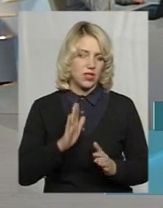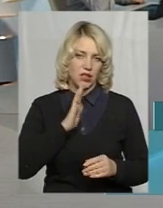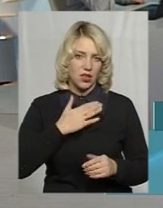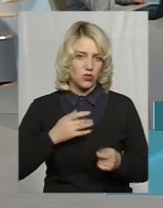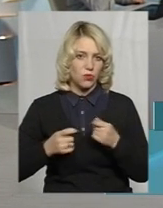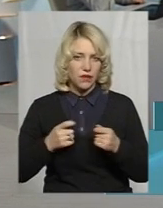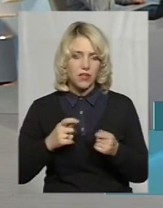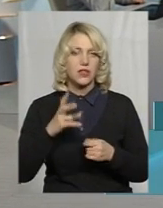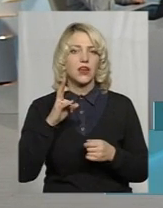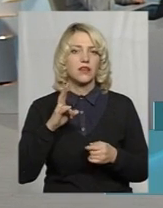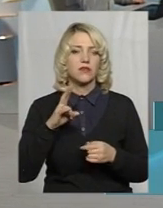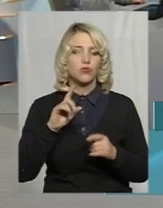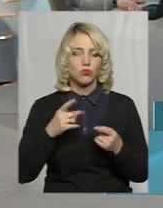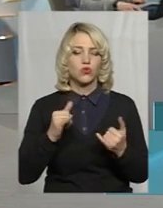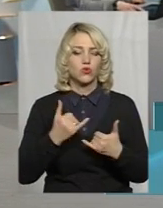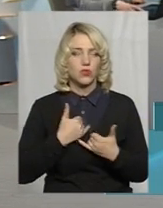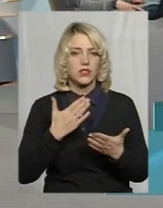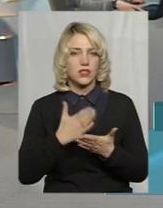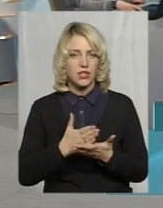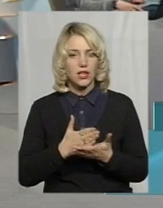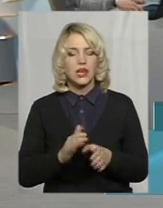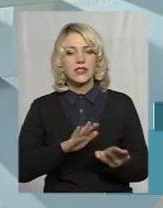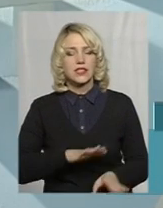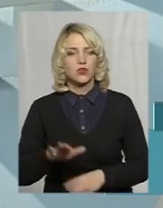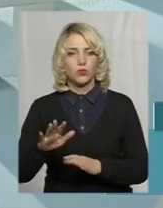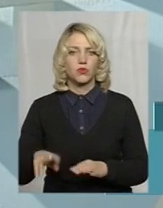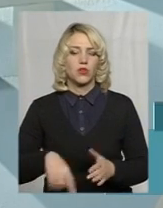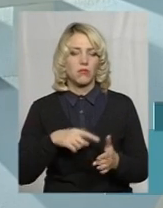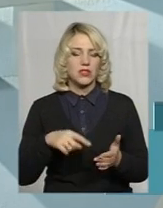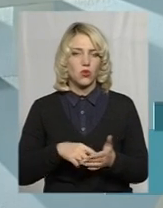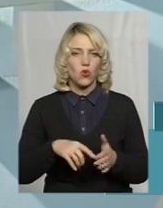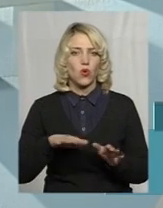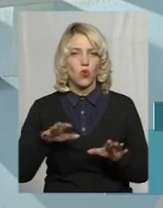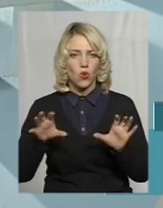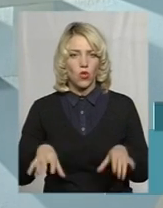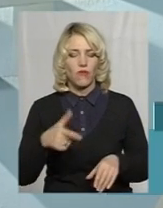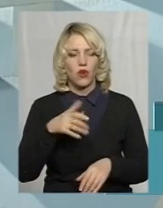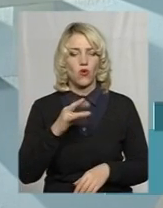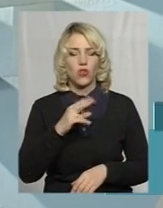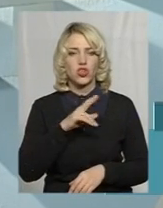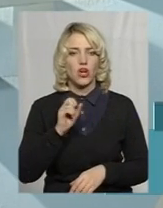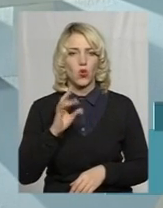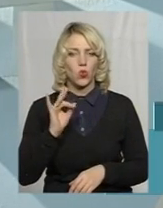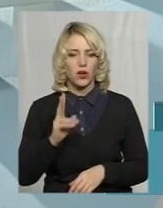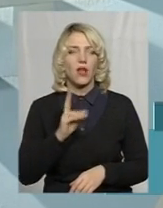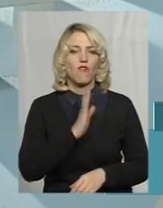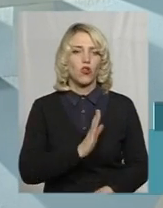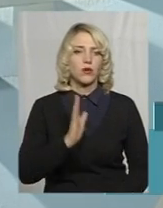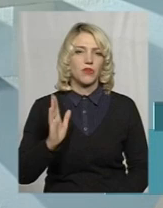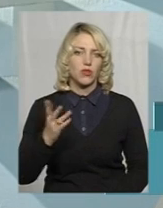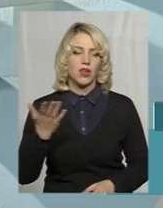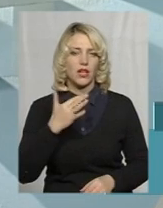тому що в нас є заступник міського голови Гончарук Володимир Володимирович, який